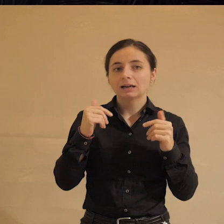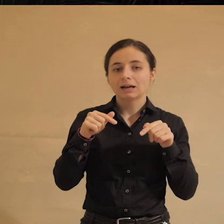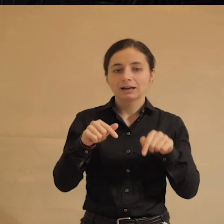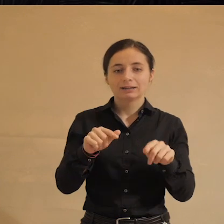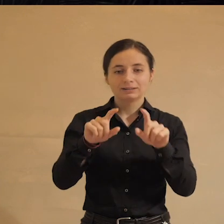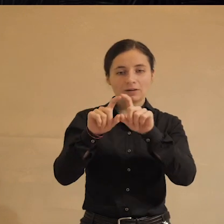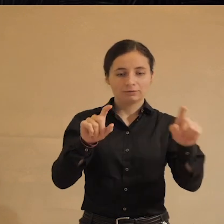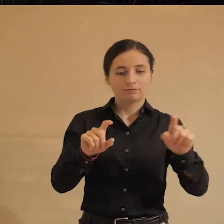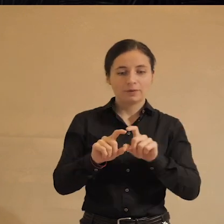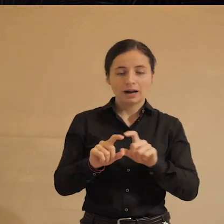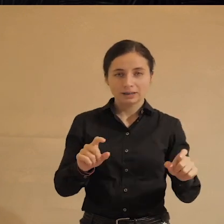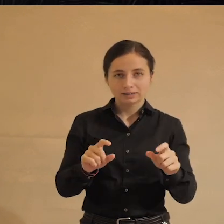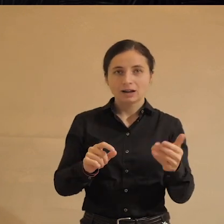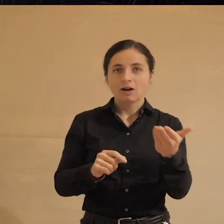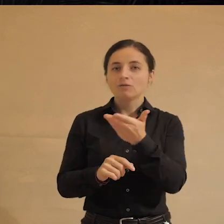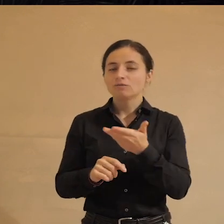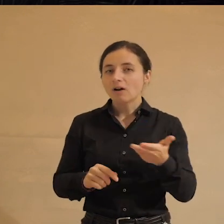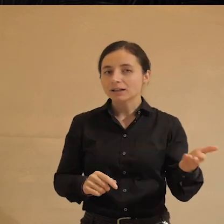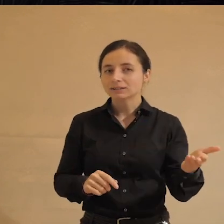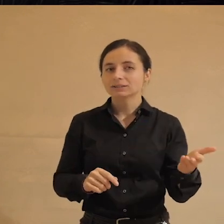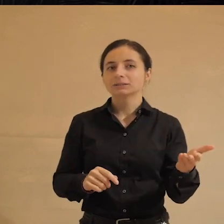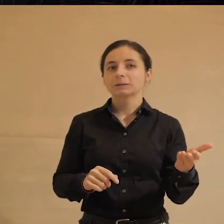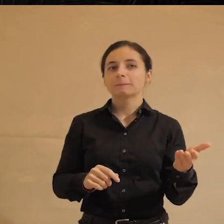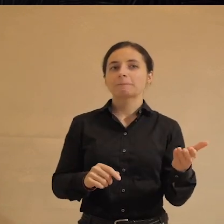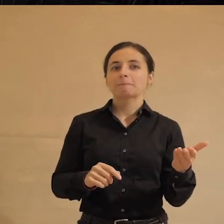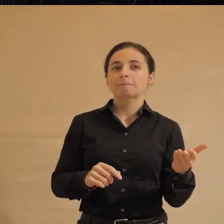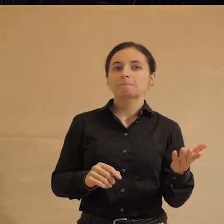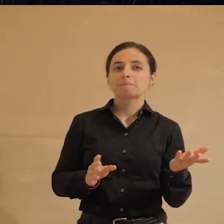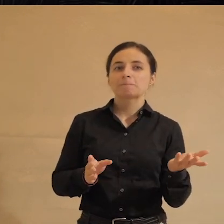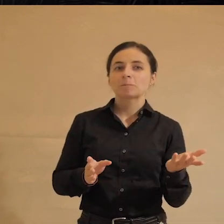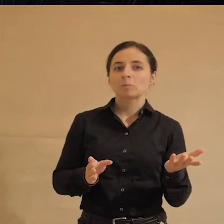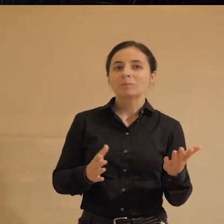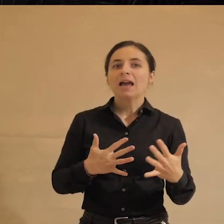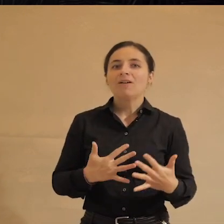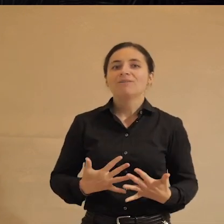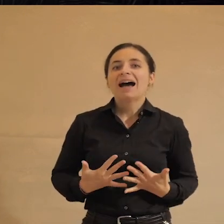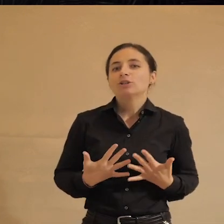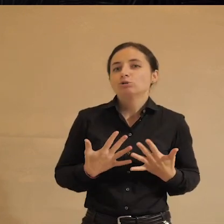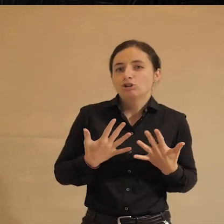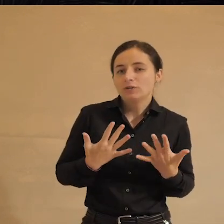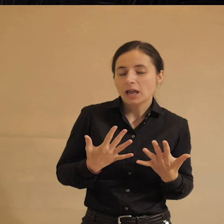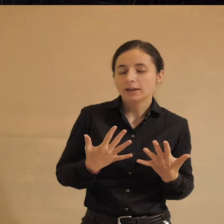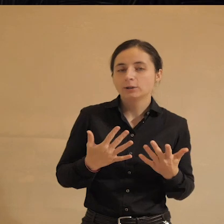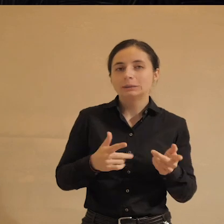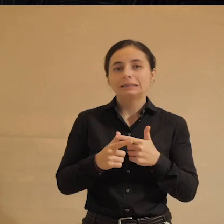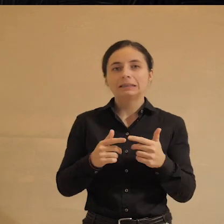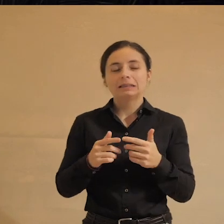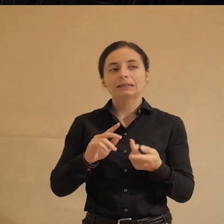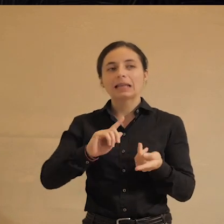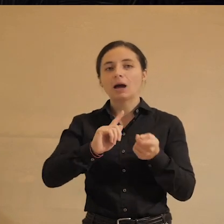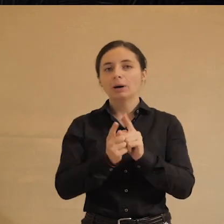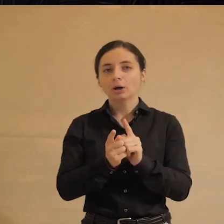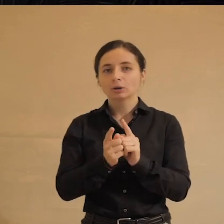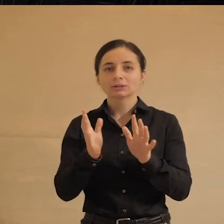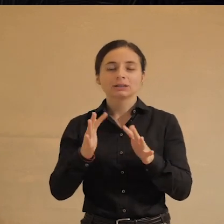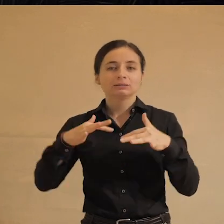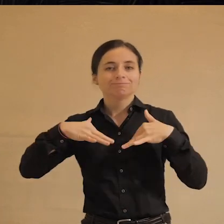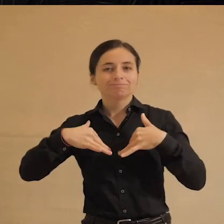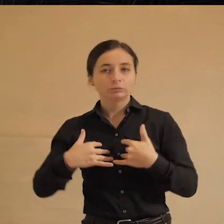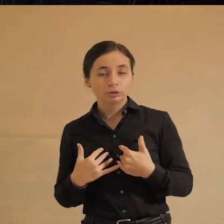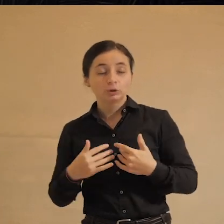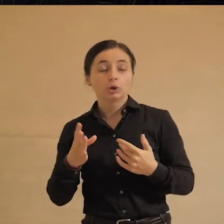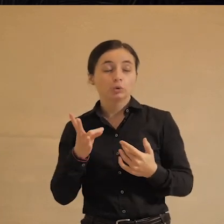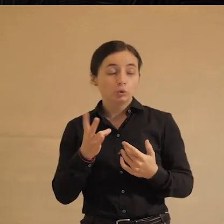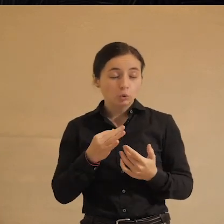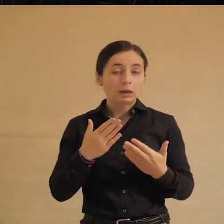тезиса вас как-то воодушевляют или наоборот вводят в уныние, но,